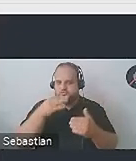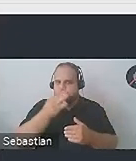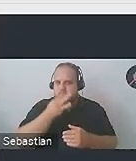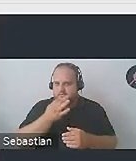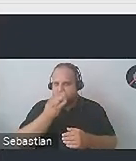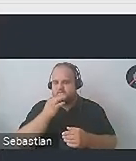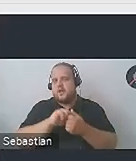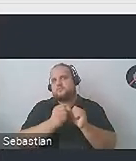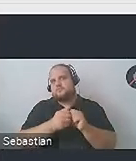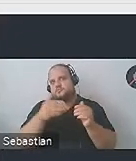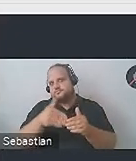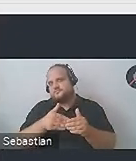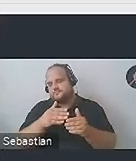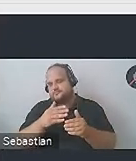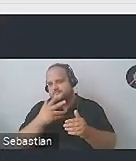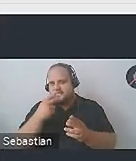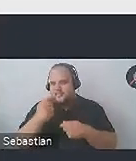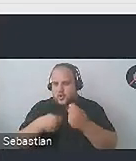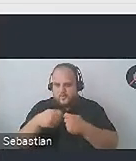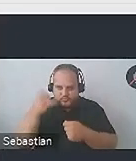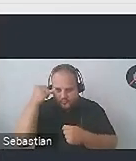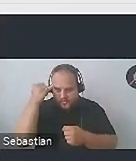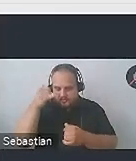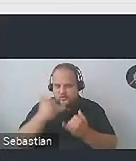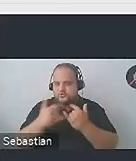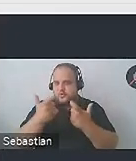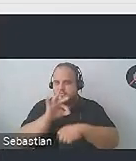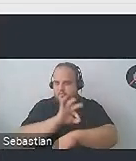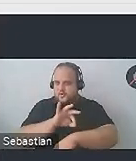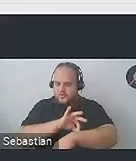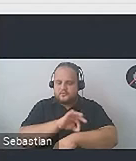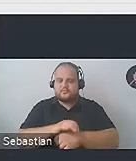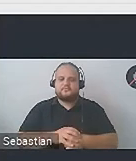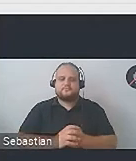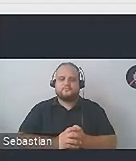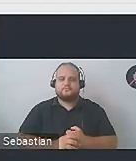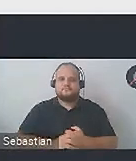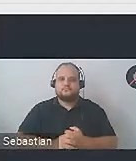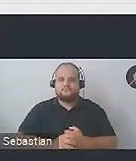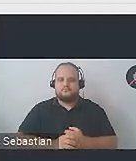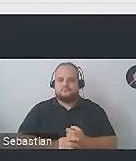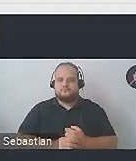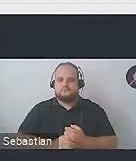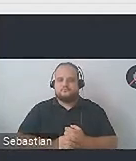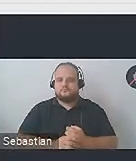do uniknięcia, jeżeli projektujemy uniwersalnie. Te rzeczy mają katastrofalny wpływ na